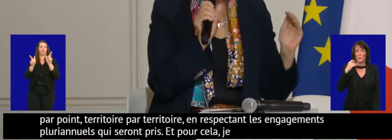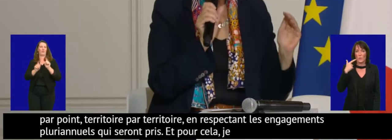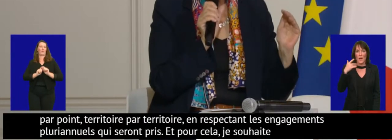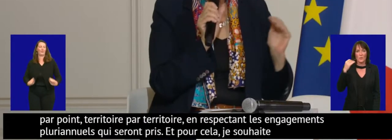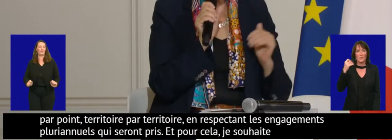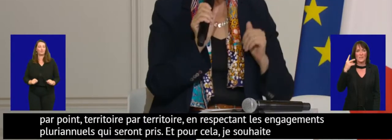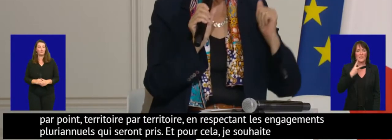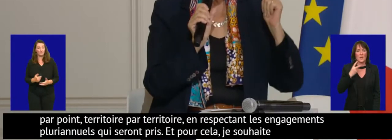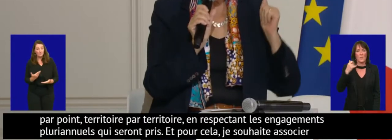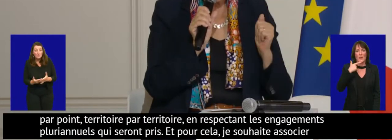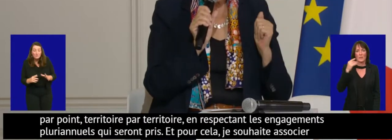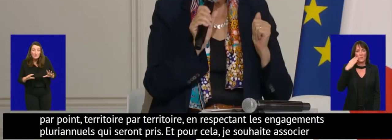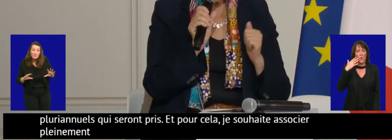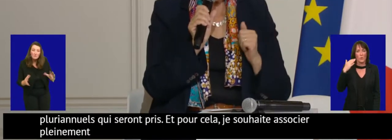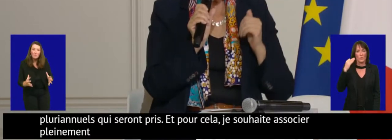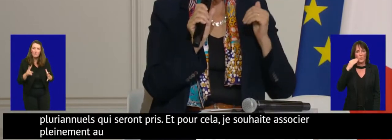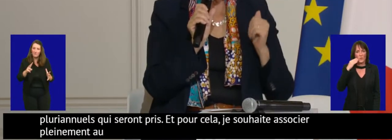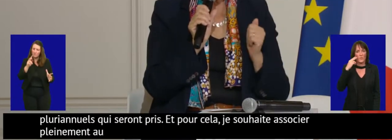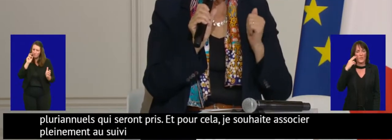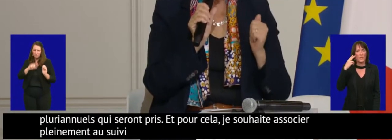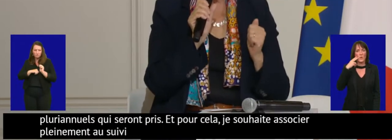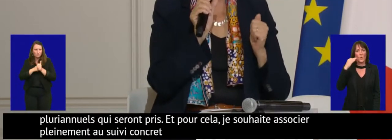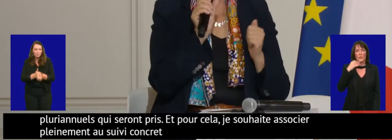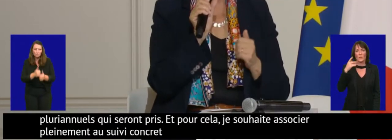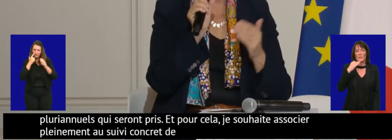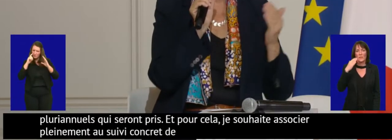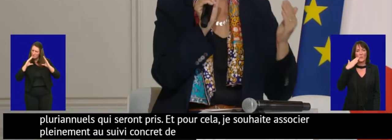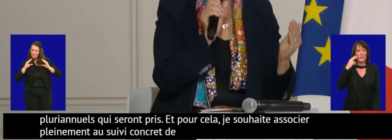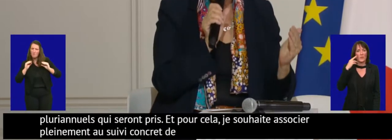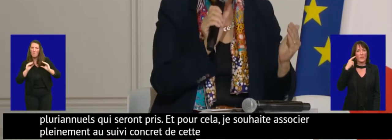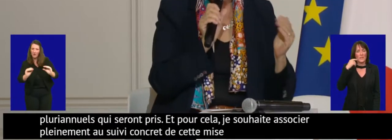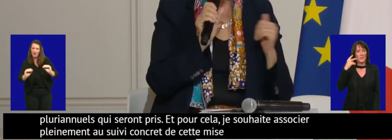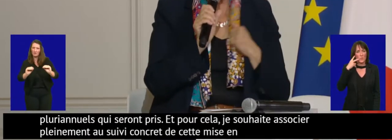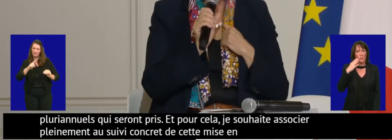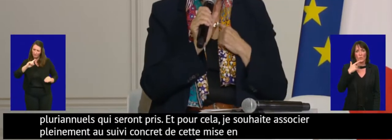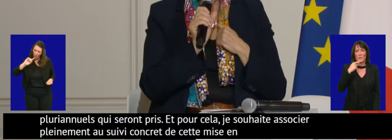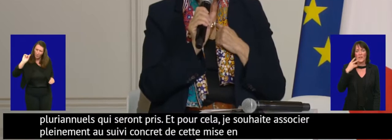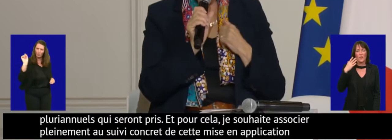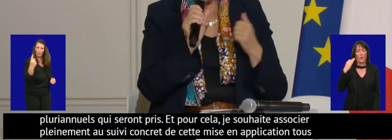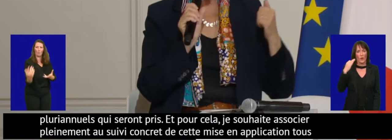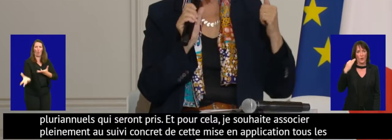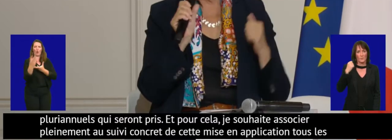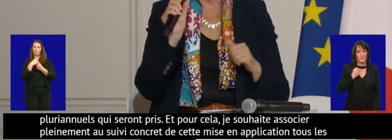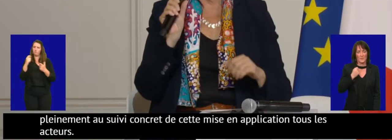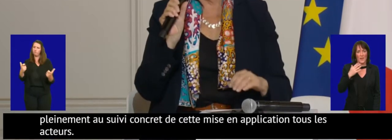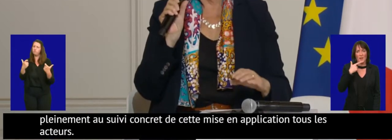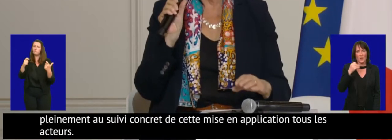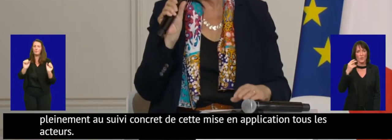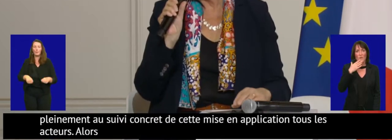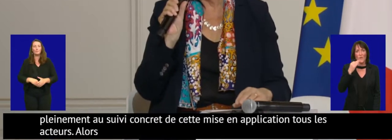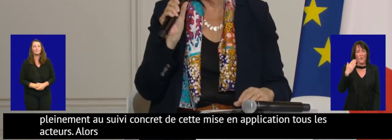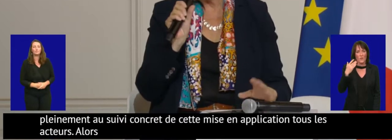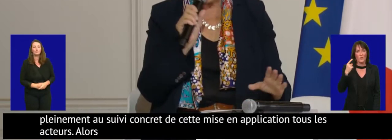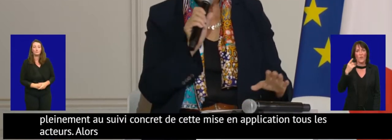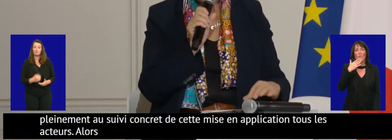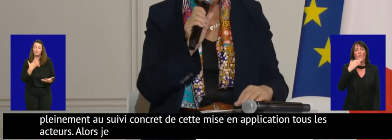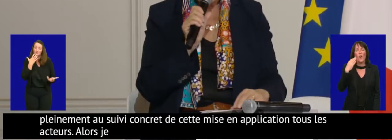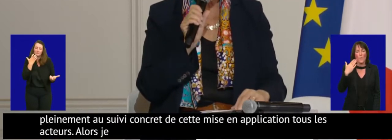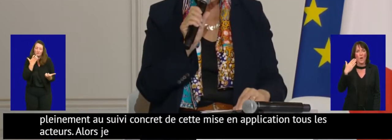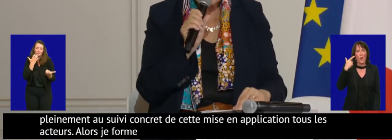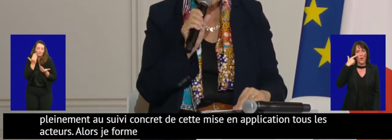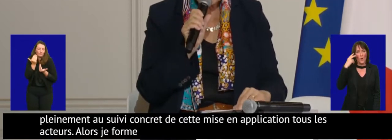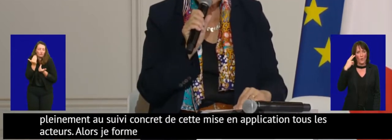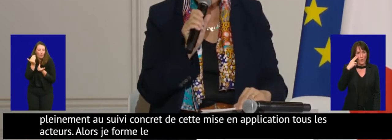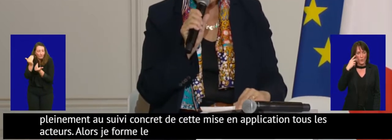pleinement au suivi concret de cette mise en application tous les acteurs. Alors, je forme le vœu que